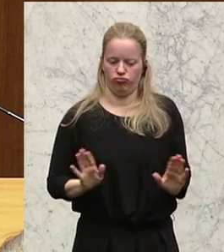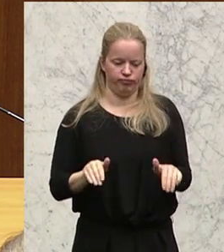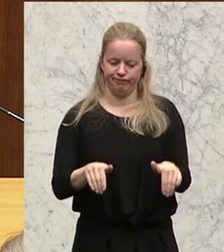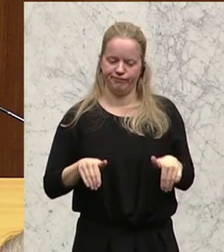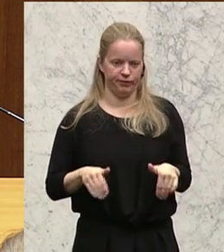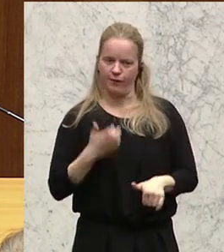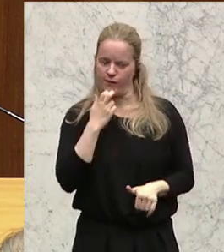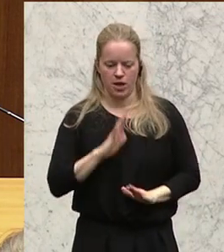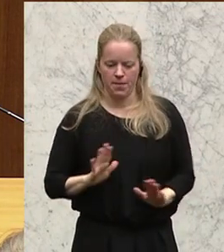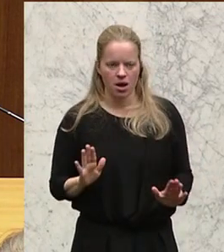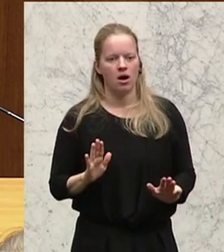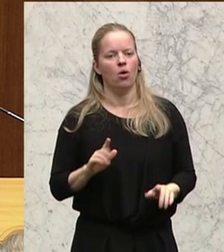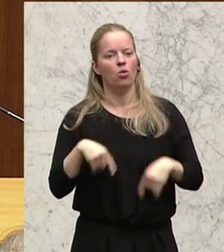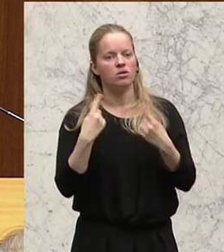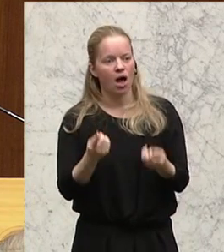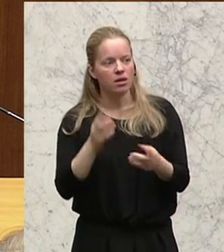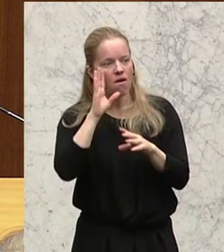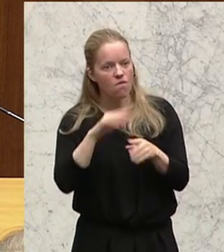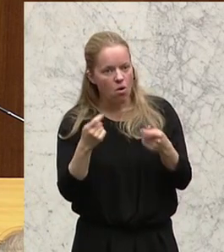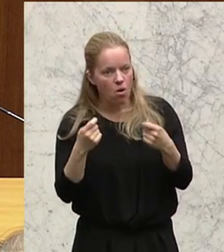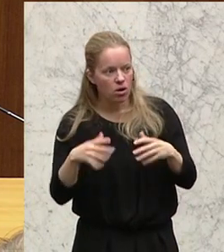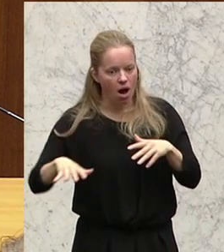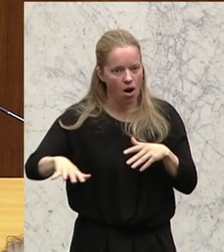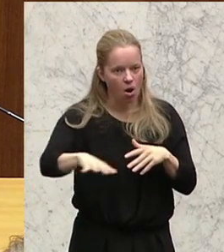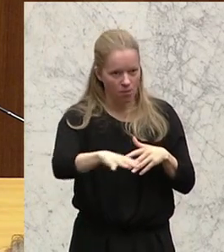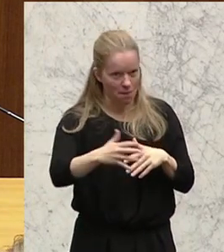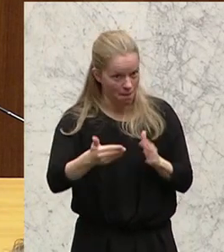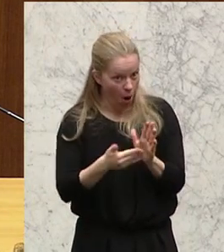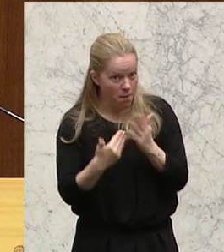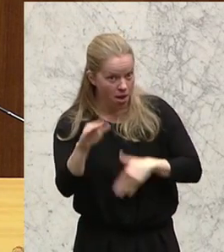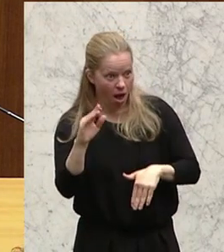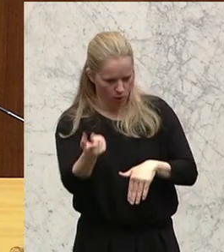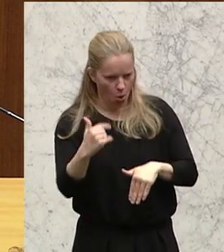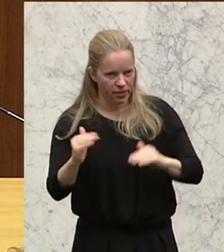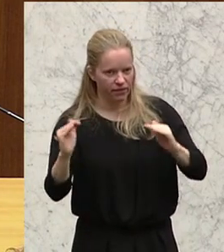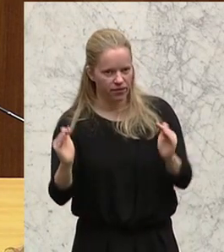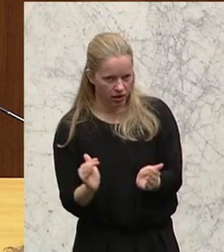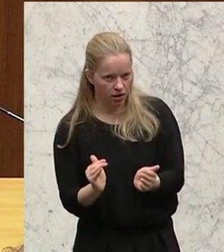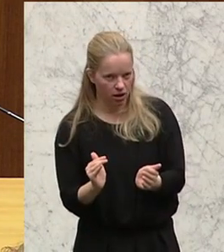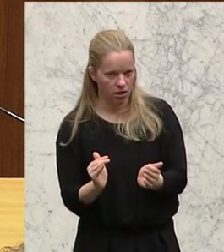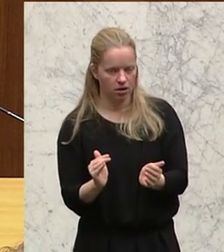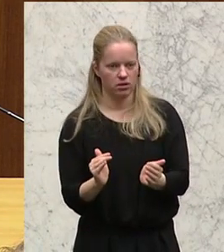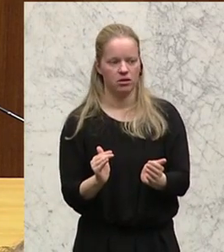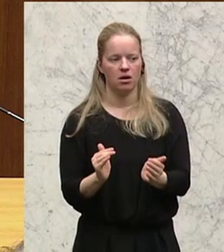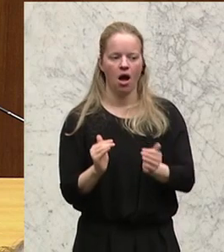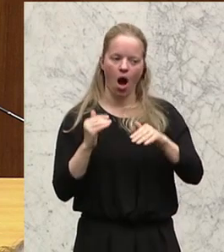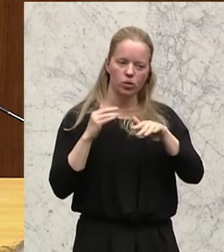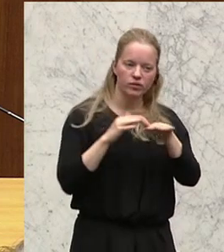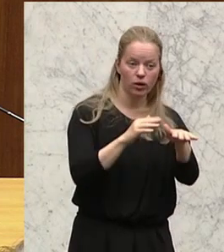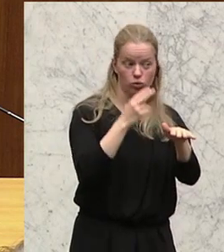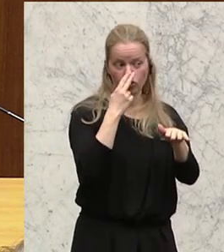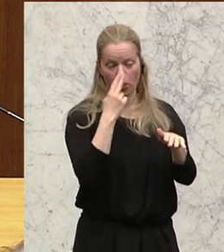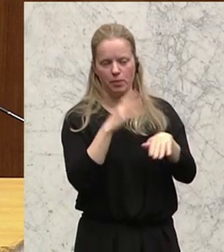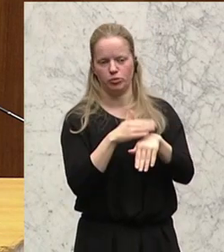Wohnraum wird nicht mehr, sondern weniger. Die Auswirkungen können wir uns in anderen Ländern ansehen, in